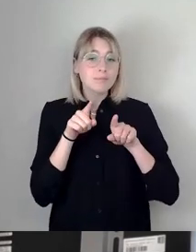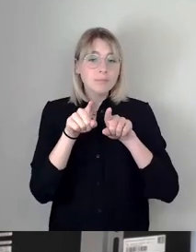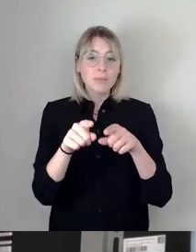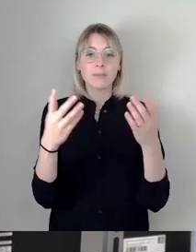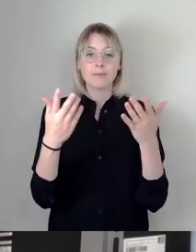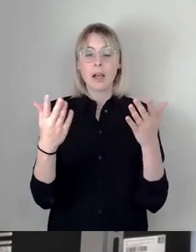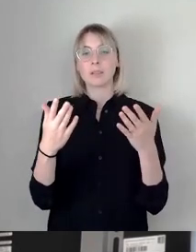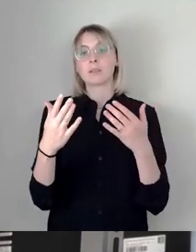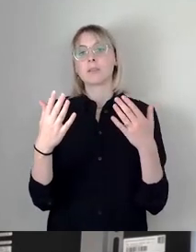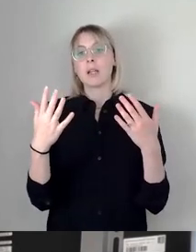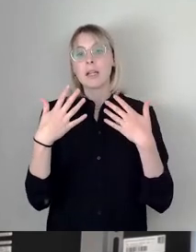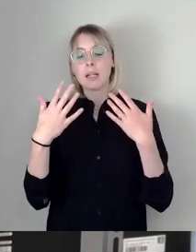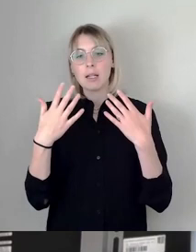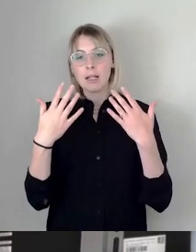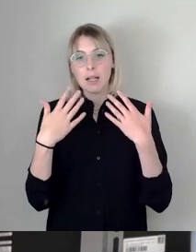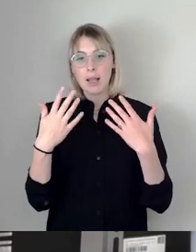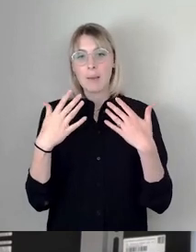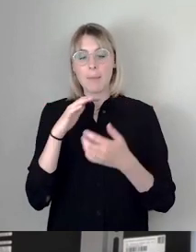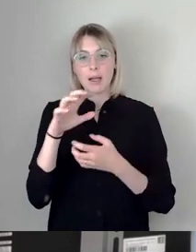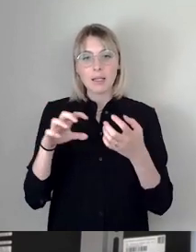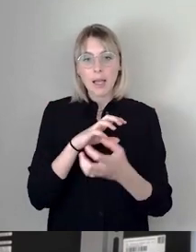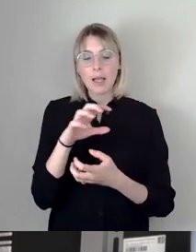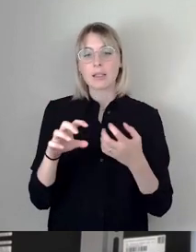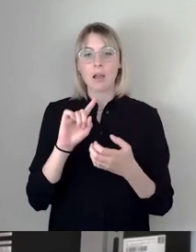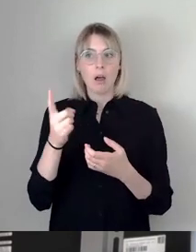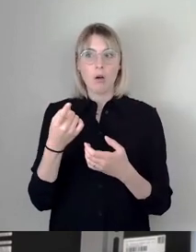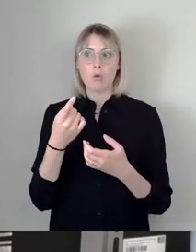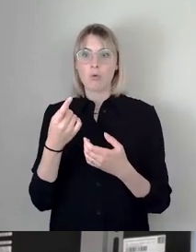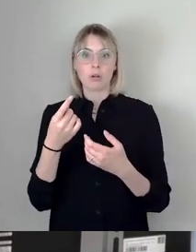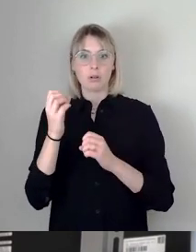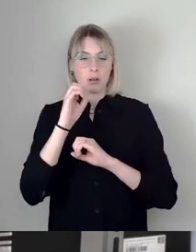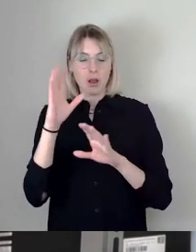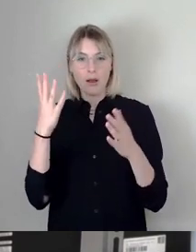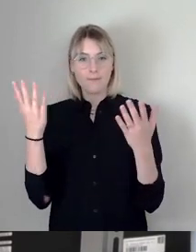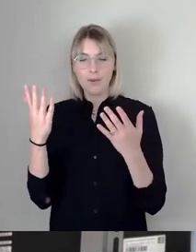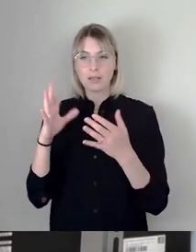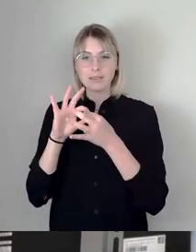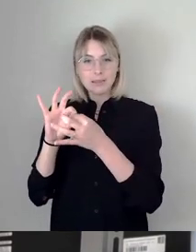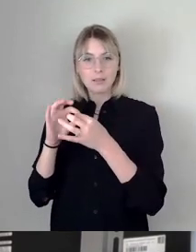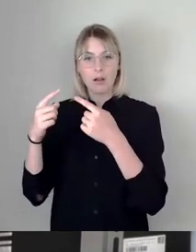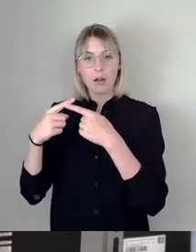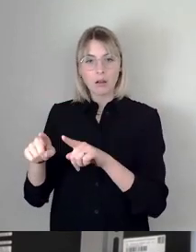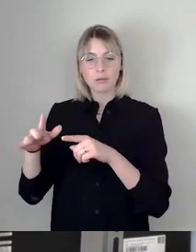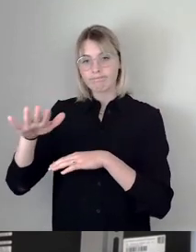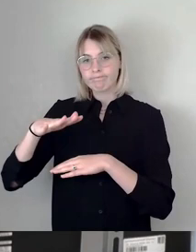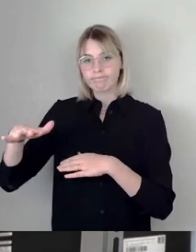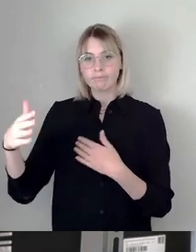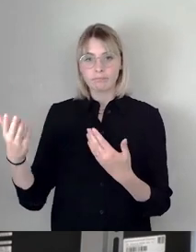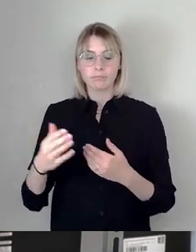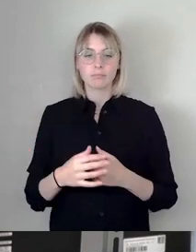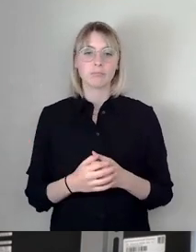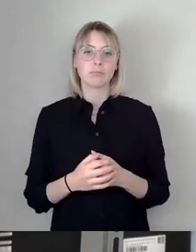Abhängigkeit von globalen Märkten verdeutlicht. Diese Ereignisse haben nicht nur unseren Alltag bestimmt,